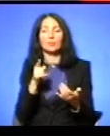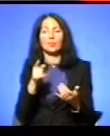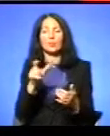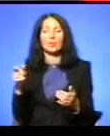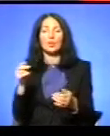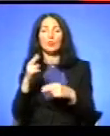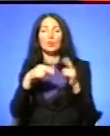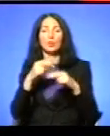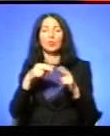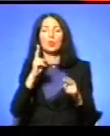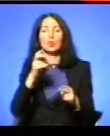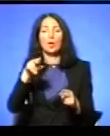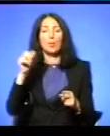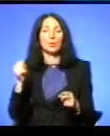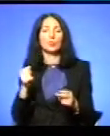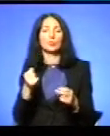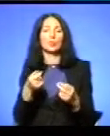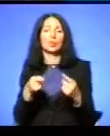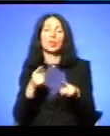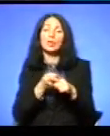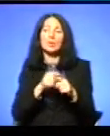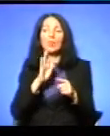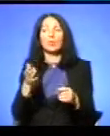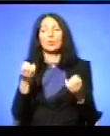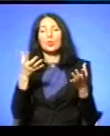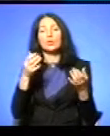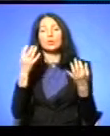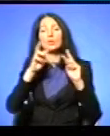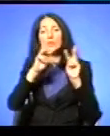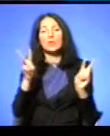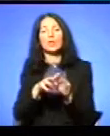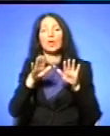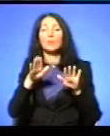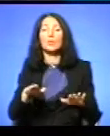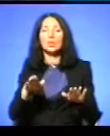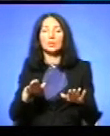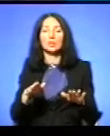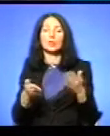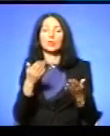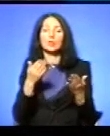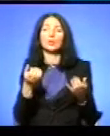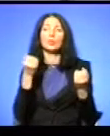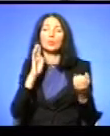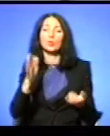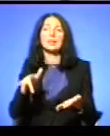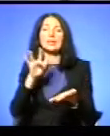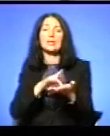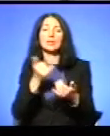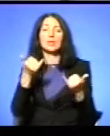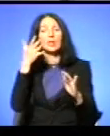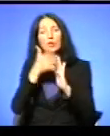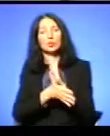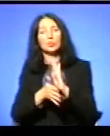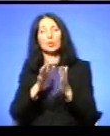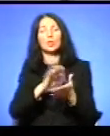перехреститися І таким воно буде Можливо, це стане центром Для порозуміння, зближення Між двома народами Зараз до